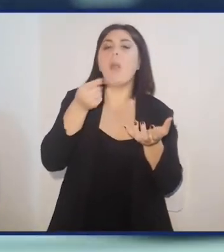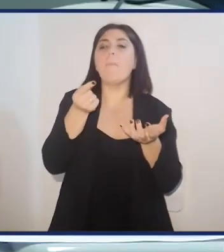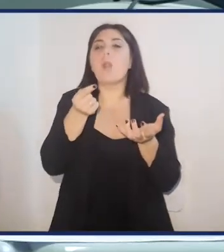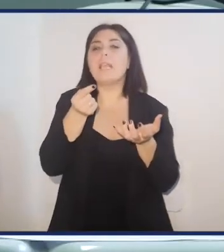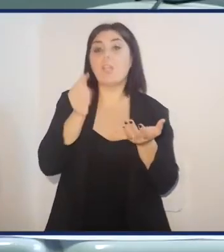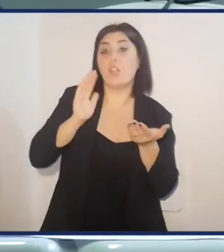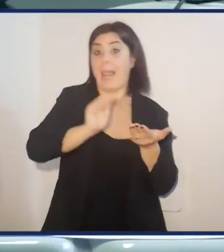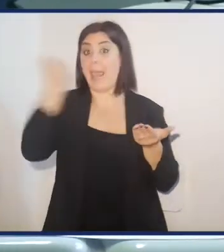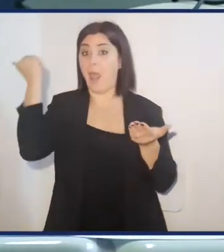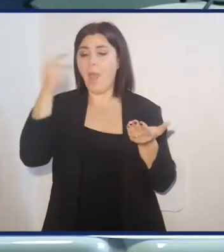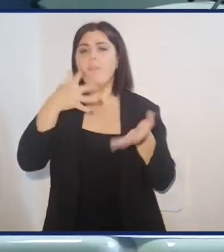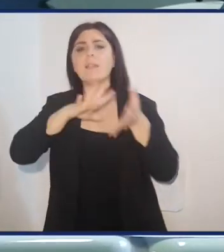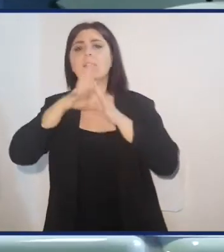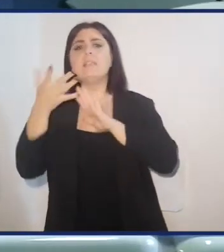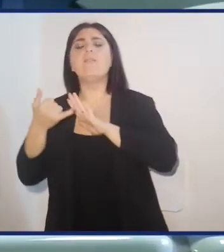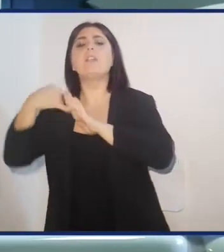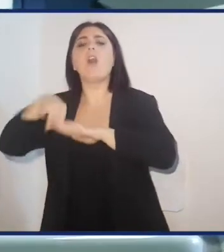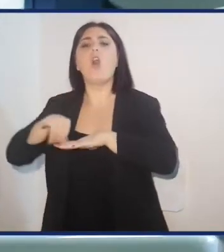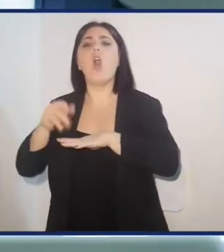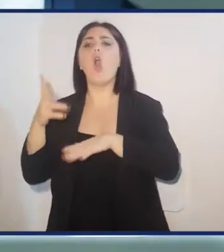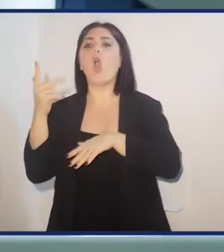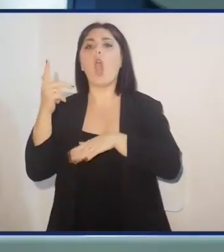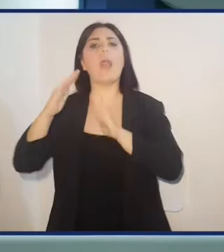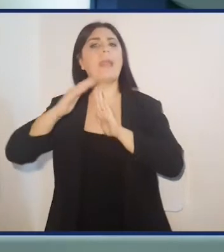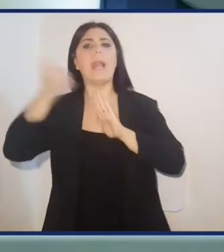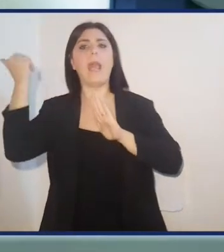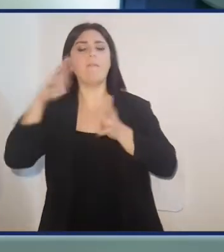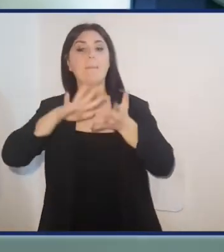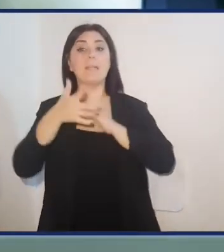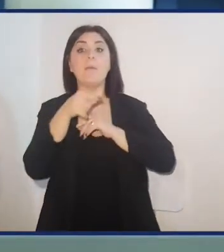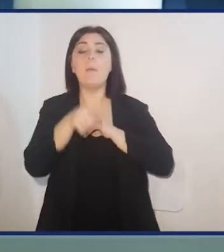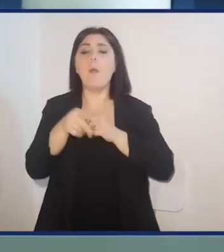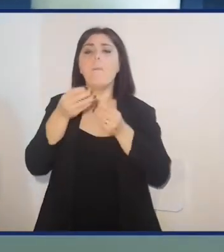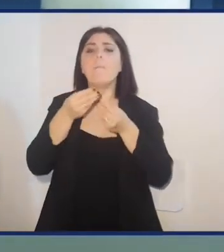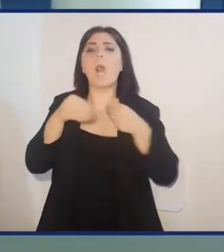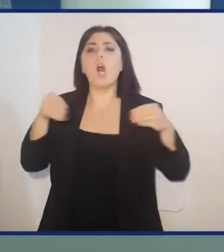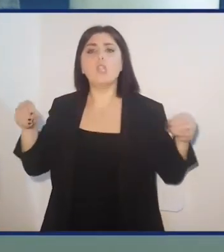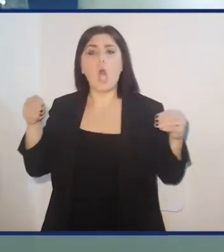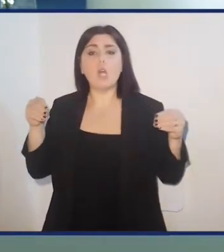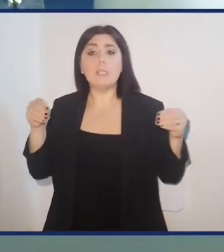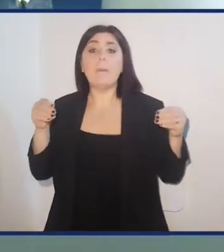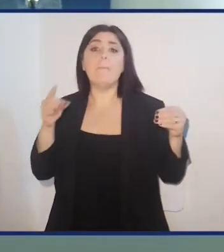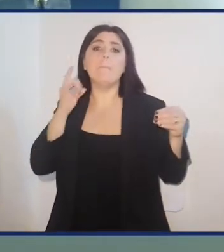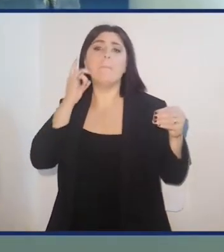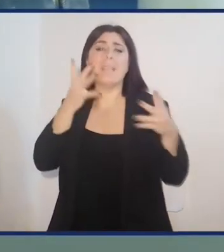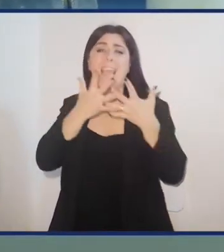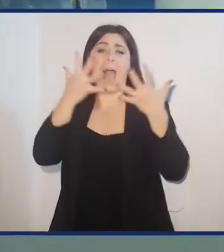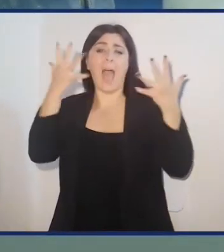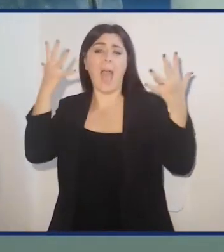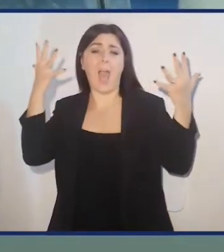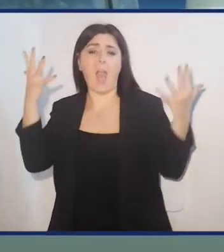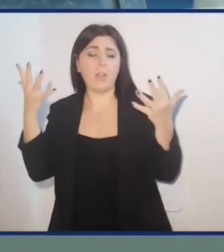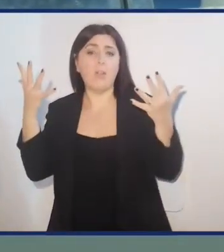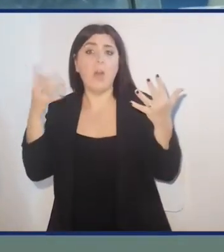fase di deproteinizzazione e si conclude con una fase di decolorazione, per ottenere un prodotto, la nostra chitina, un